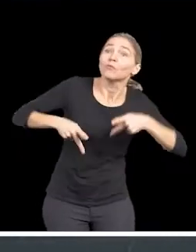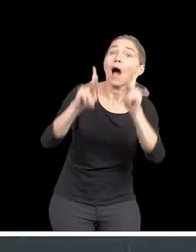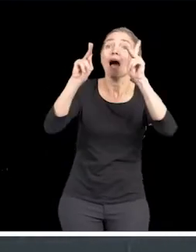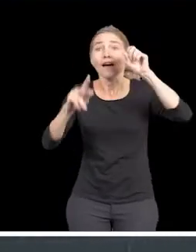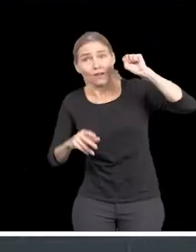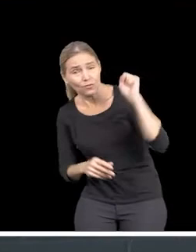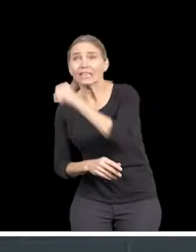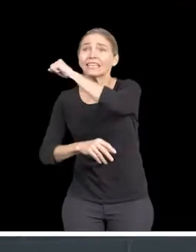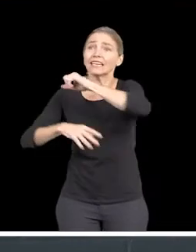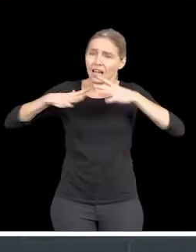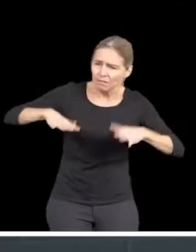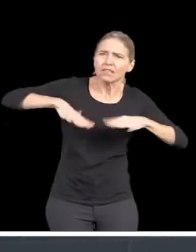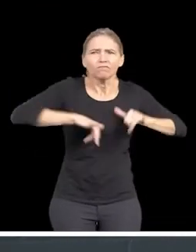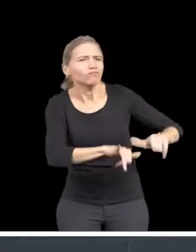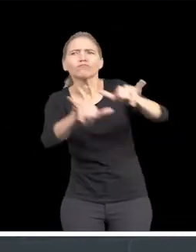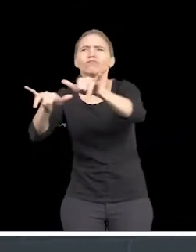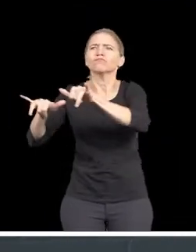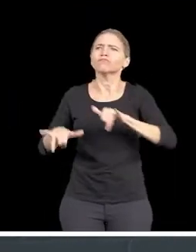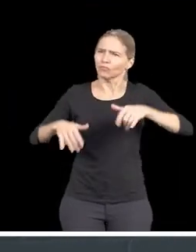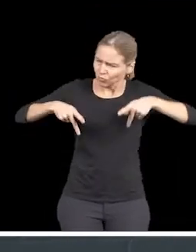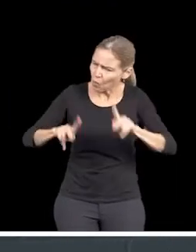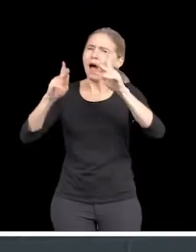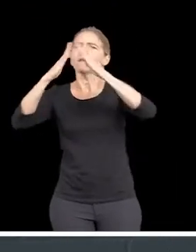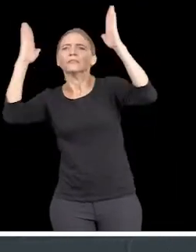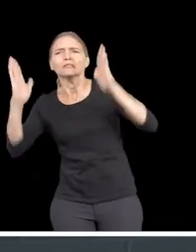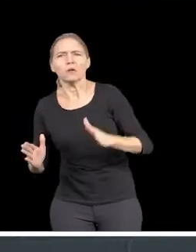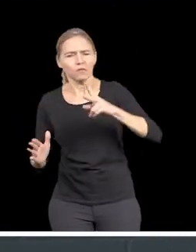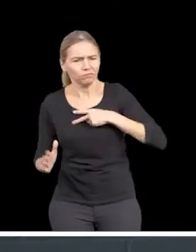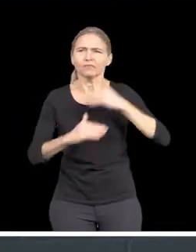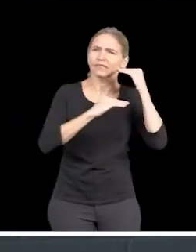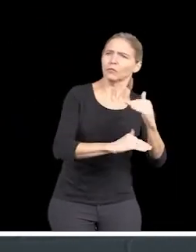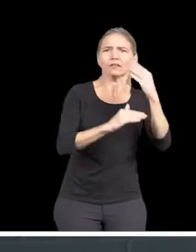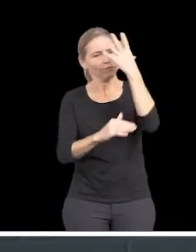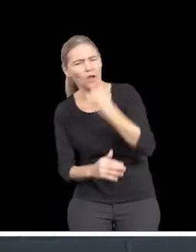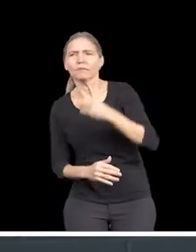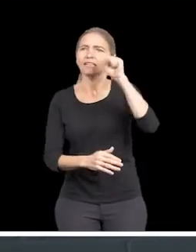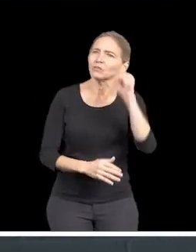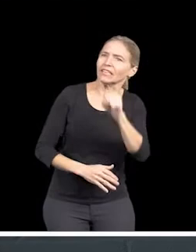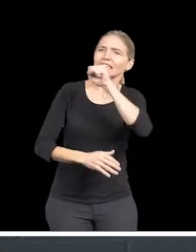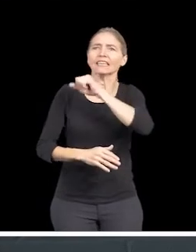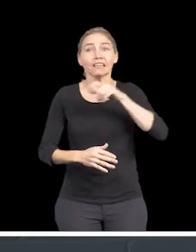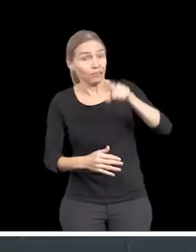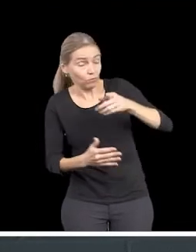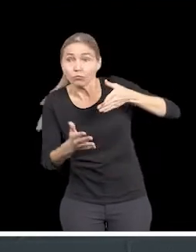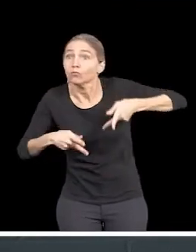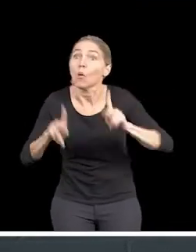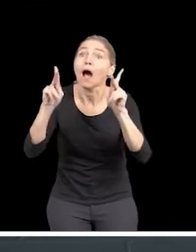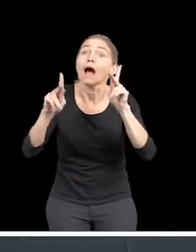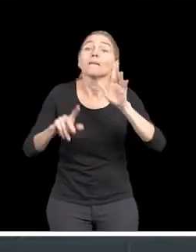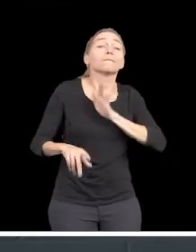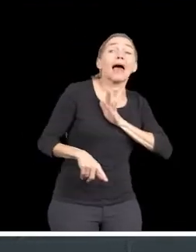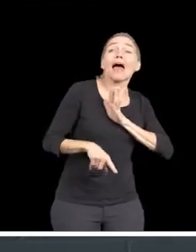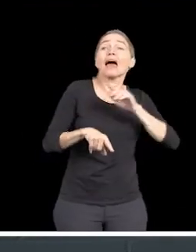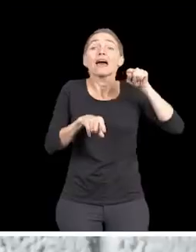tu as le droit d'avoir un chez-toi pour dormir. Tu as le droit et par surcroît même le devoir de croire